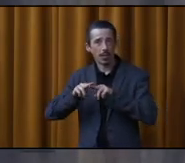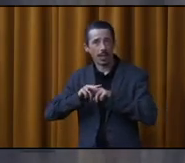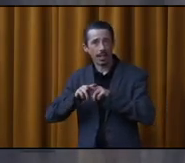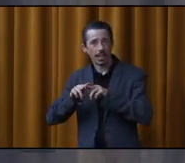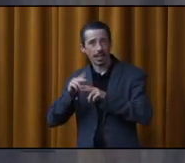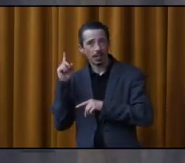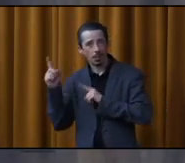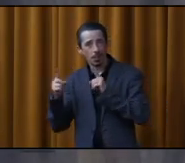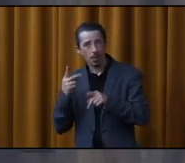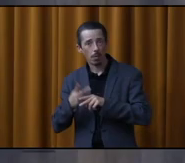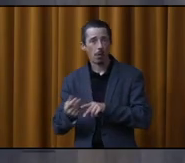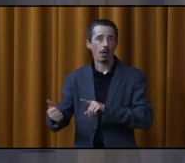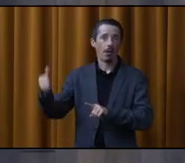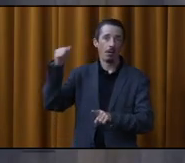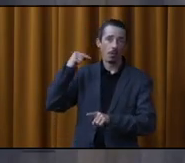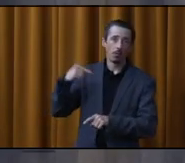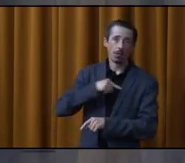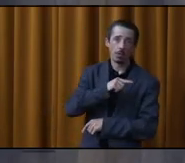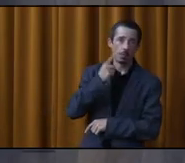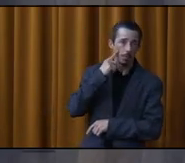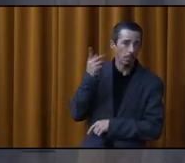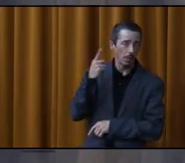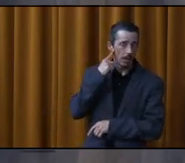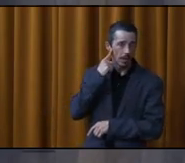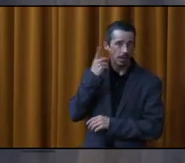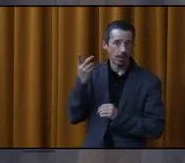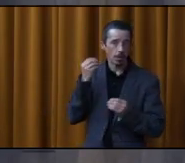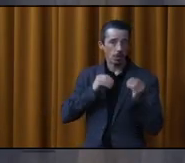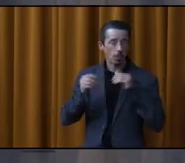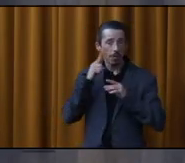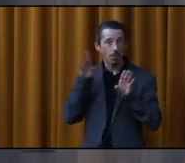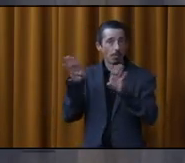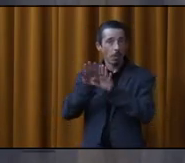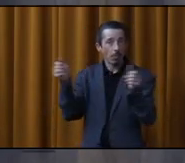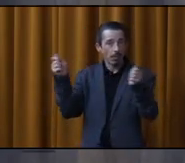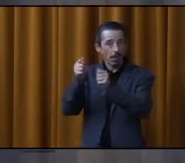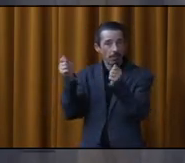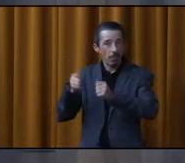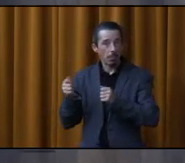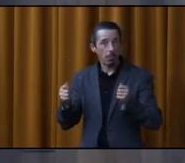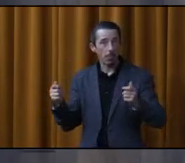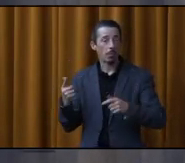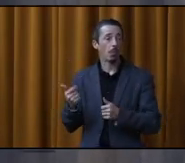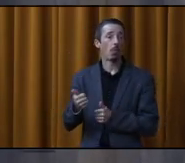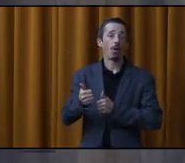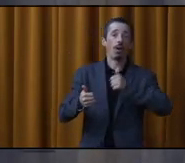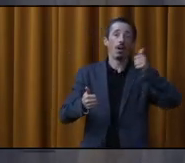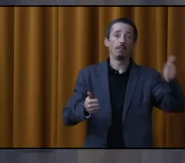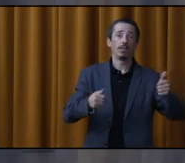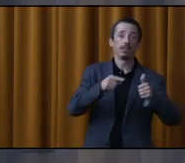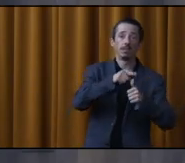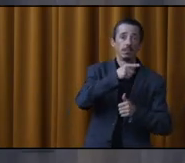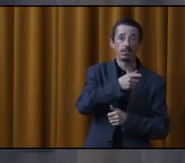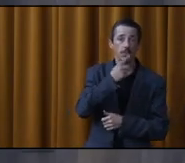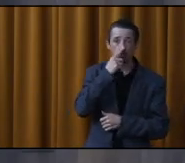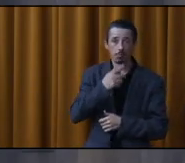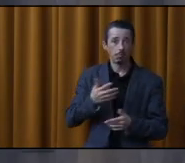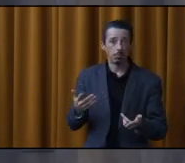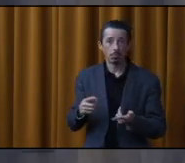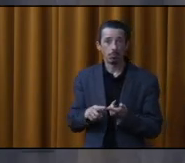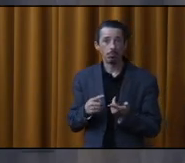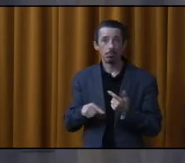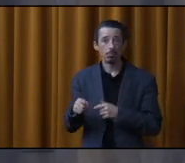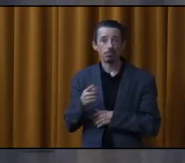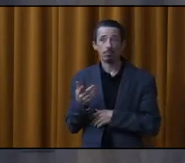sur l'autre côté, par la cour arrière, qui incapables de souper le soir, puis ceux de l'autre côté, qui sont incapables de